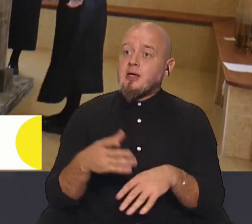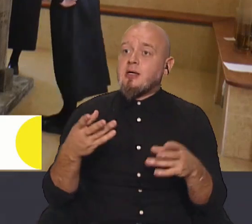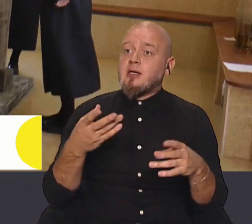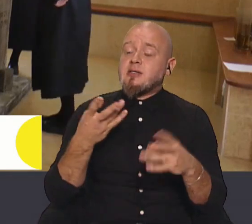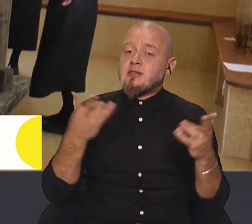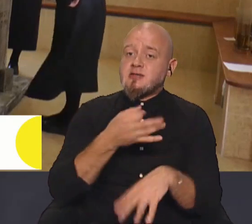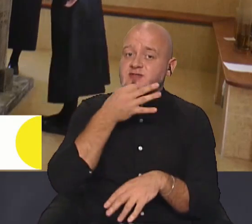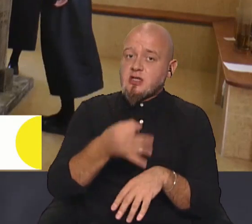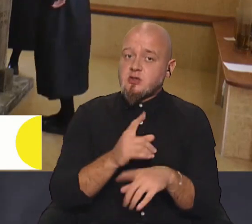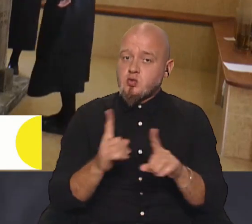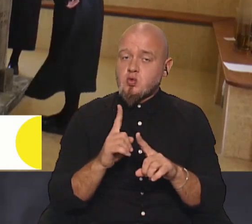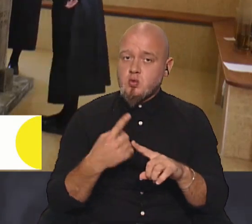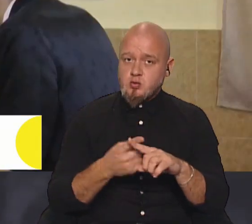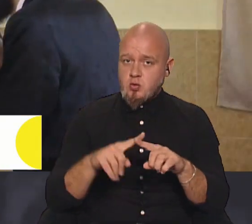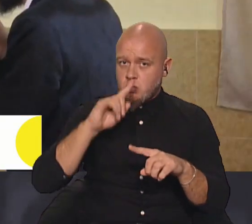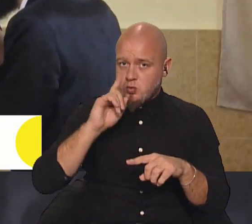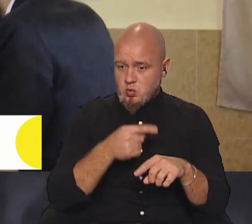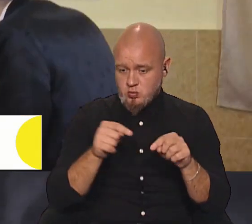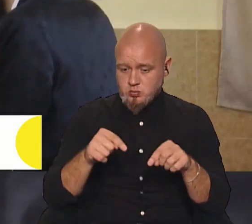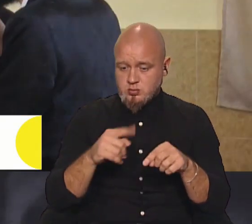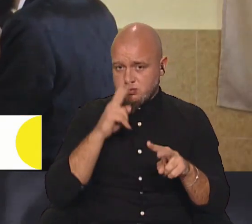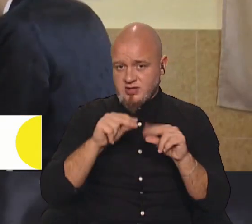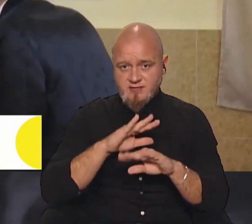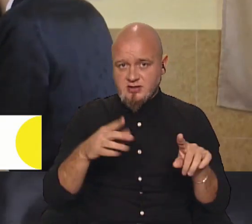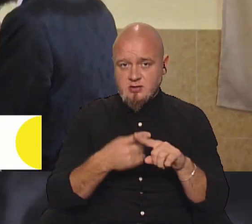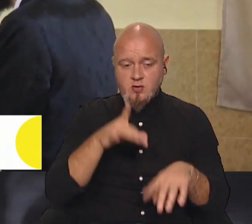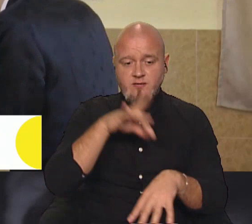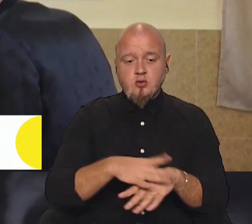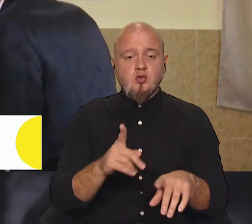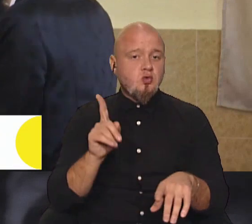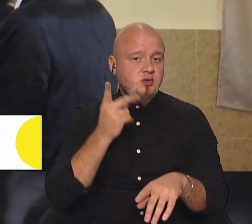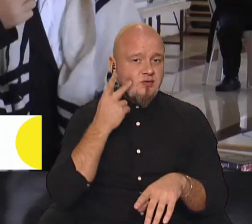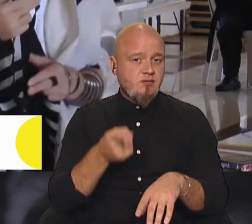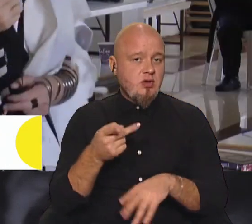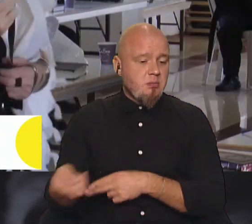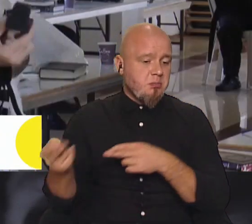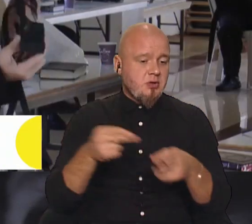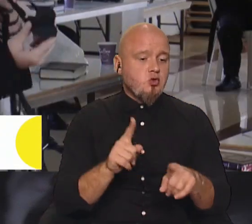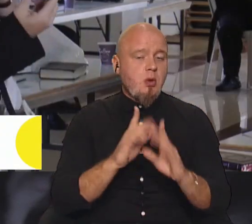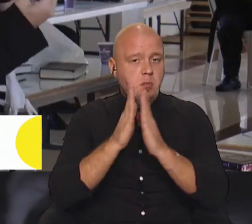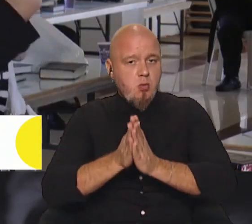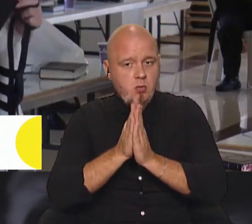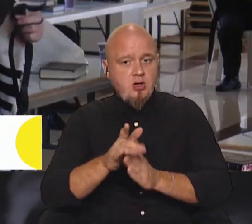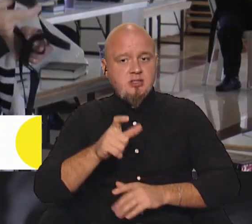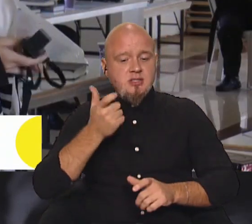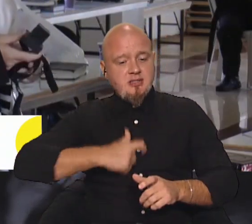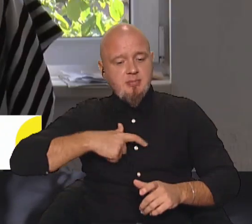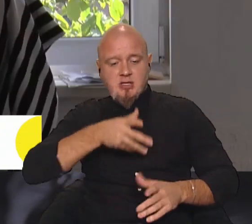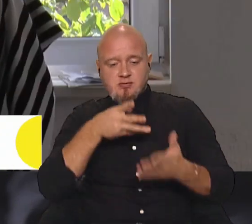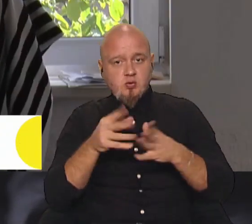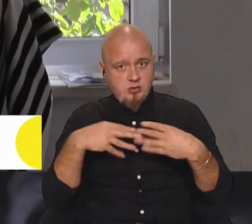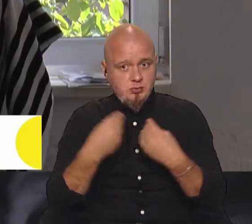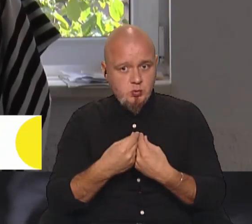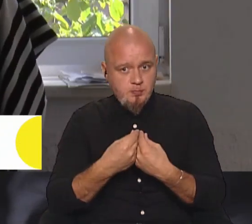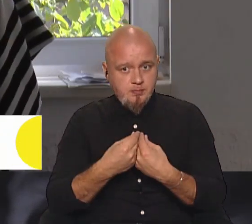Слід візначити, що цього року, незважаючи на той факт, що зазвичай вони приїздять, щоб помолитися за себе та свою сім'ю,